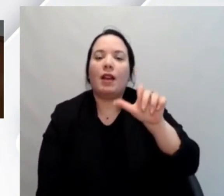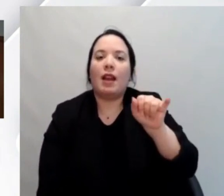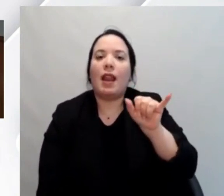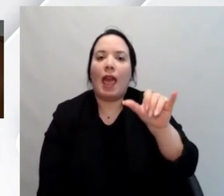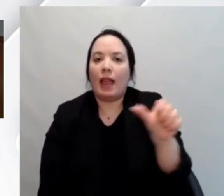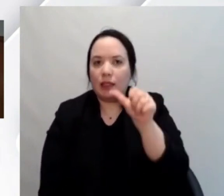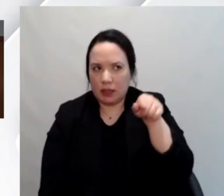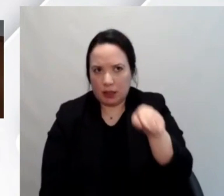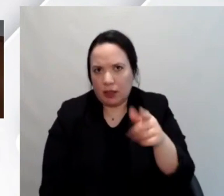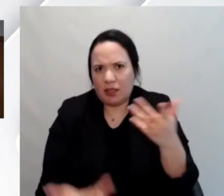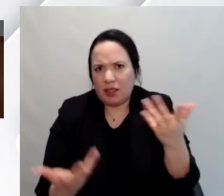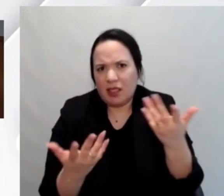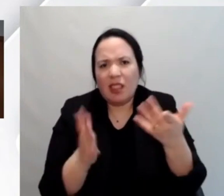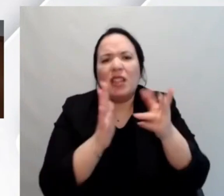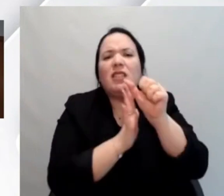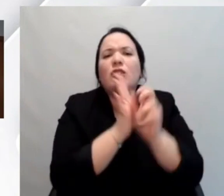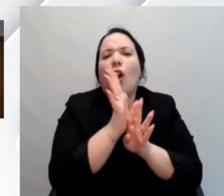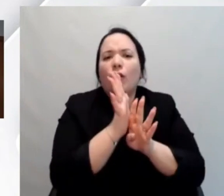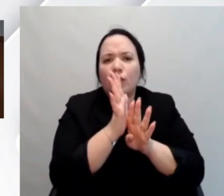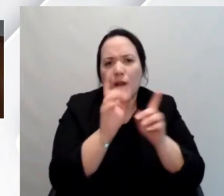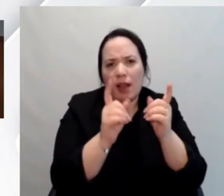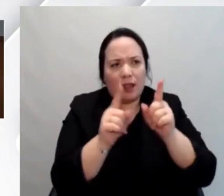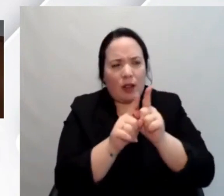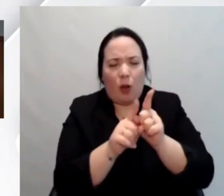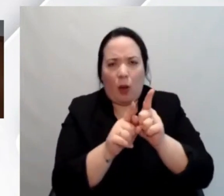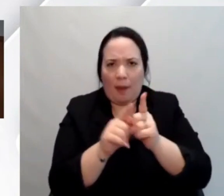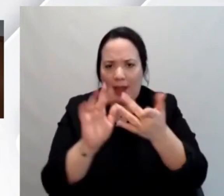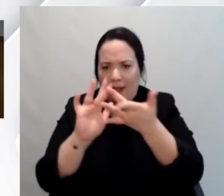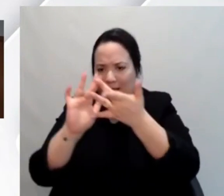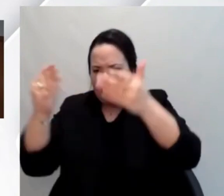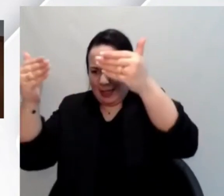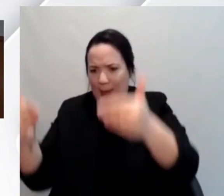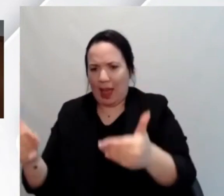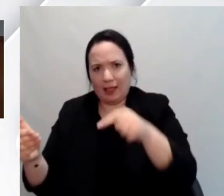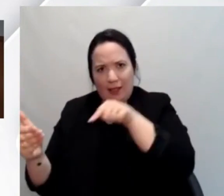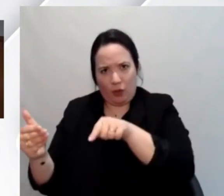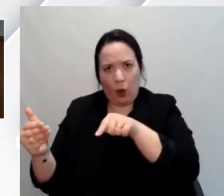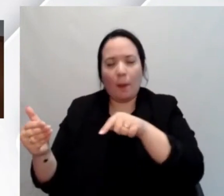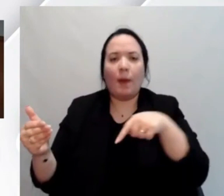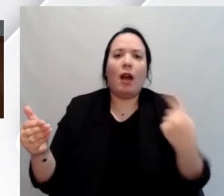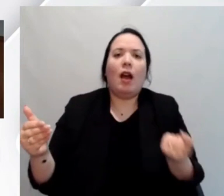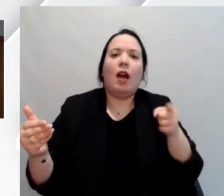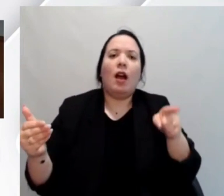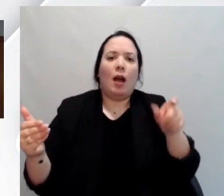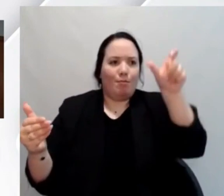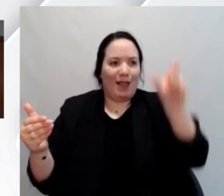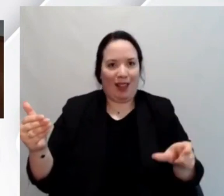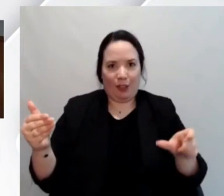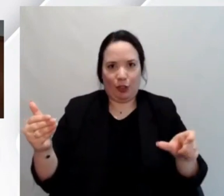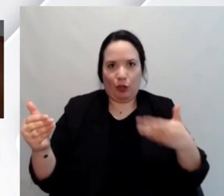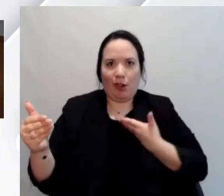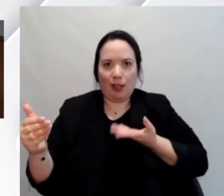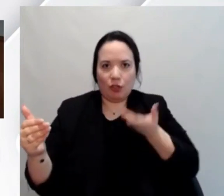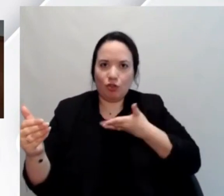overlays sono semplicemente dei software che si frappongono tra la piattaforma web e l'utente con